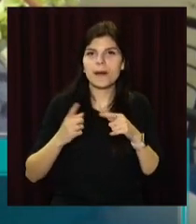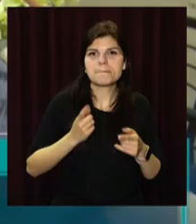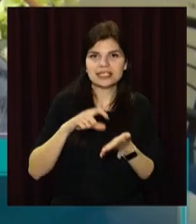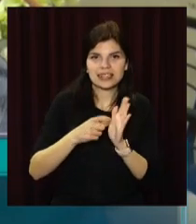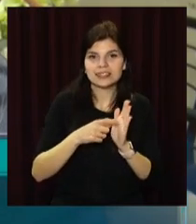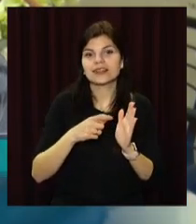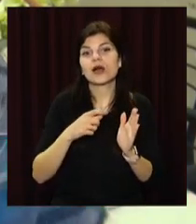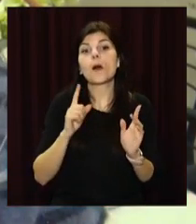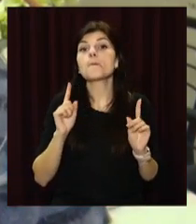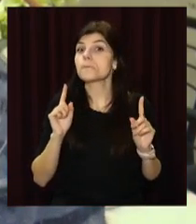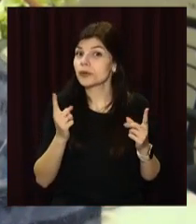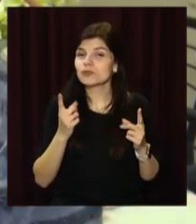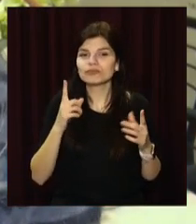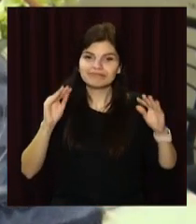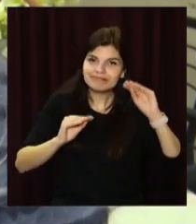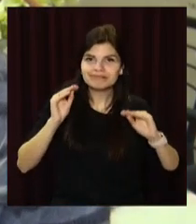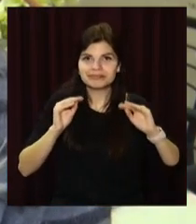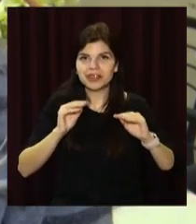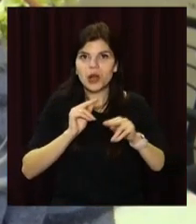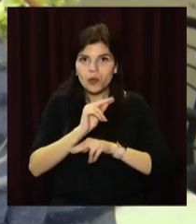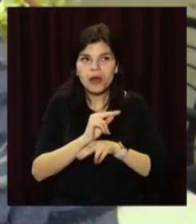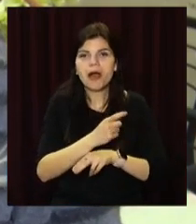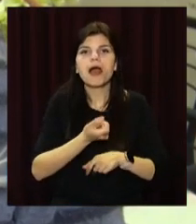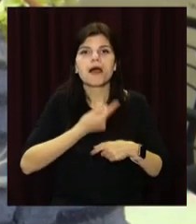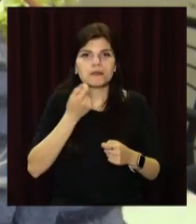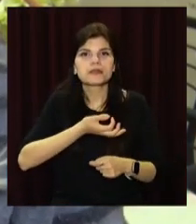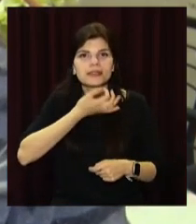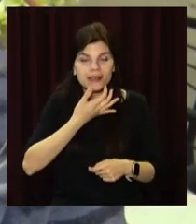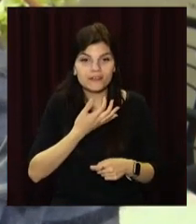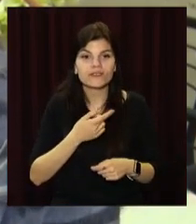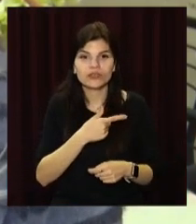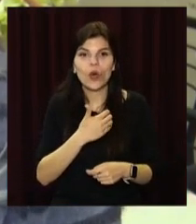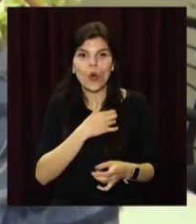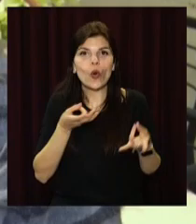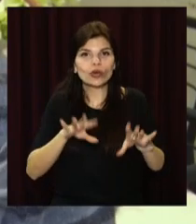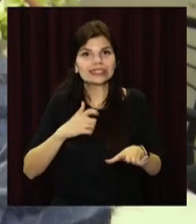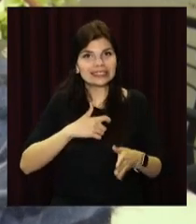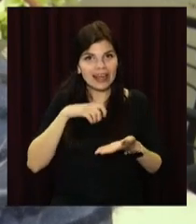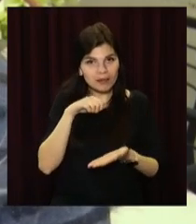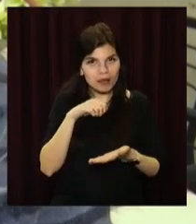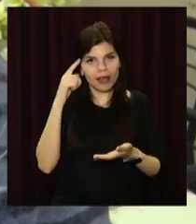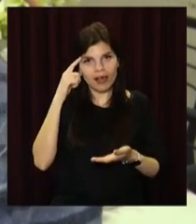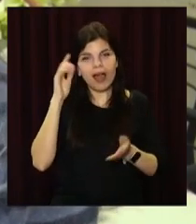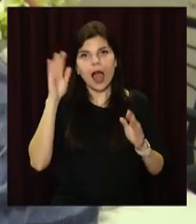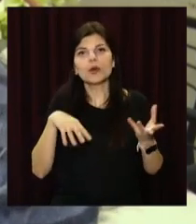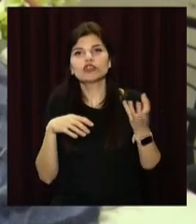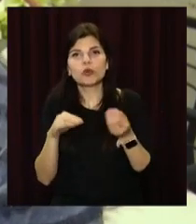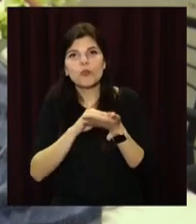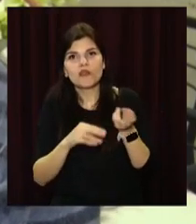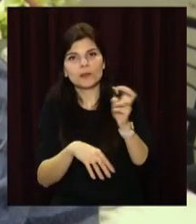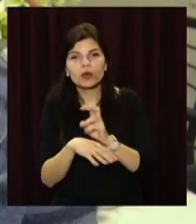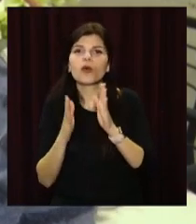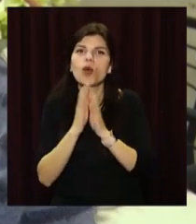-клас, оскільки перше зроблення, яке вони роблять, вони хочуть залишити собі, а потім ще приходять і